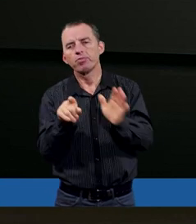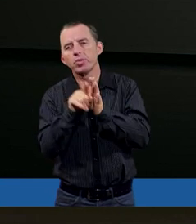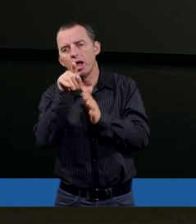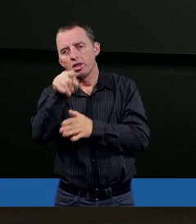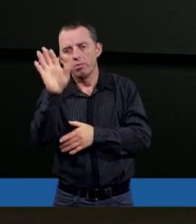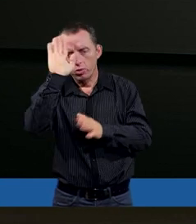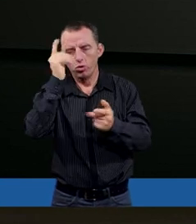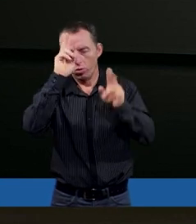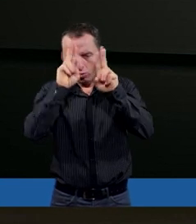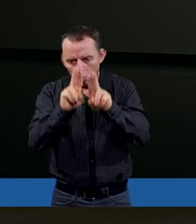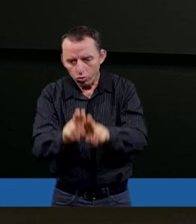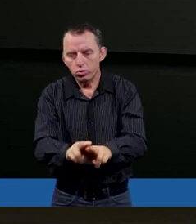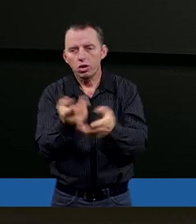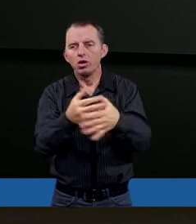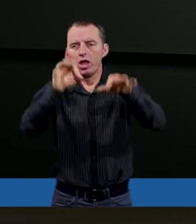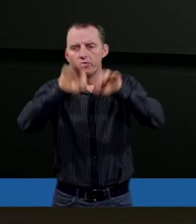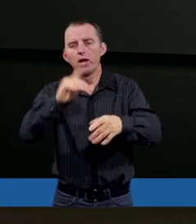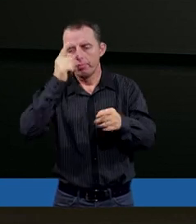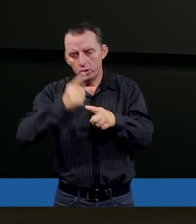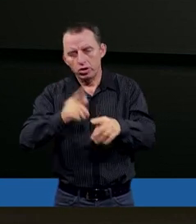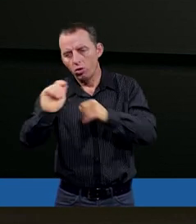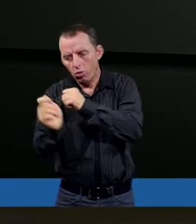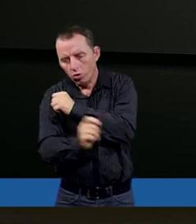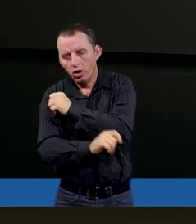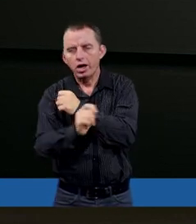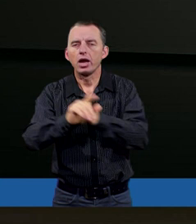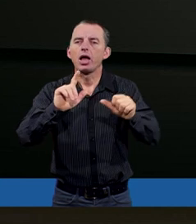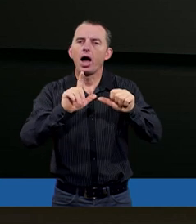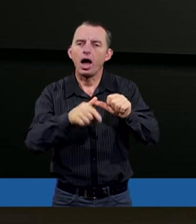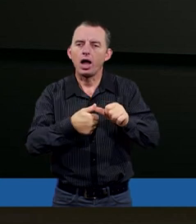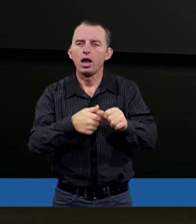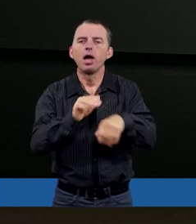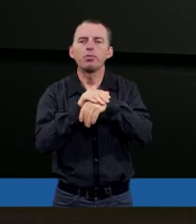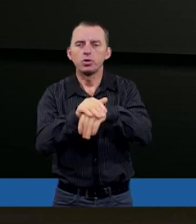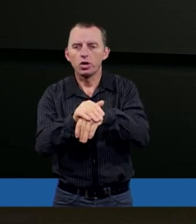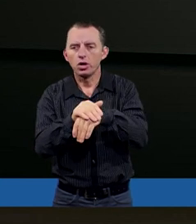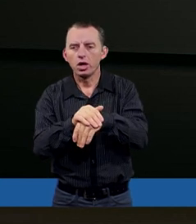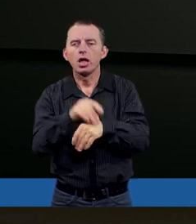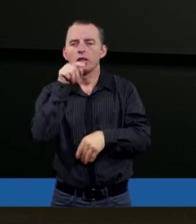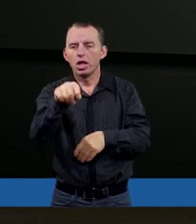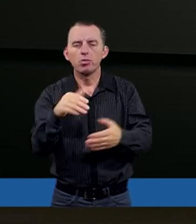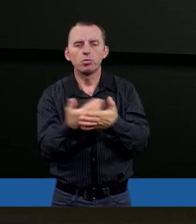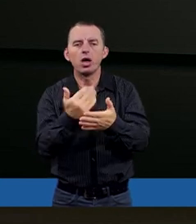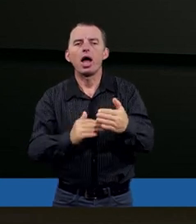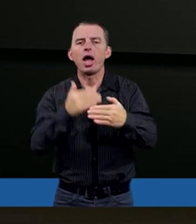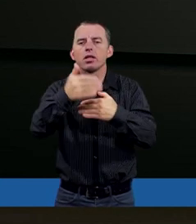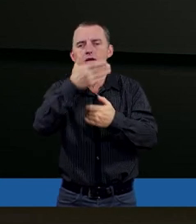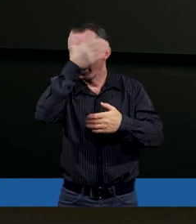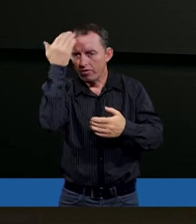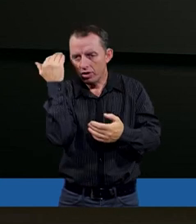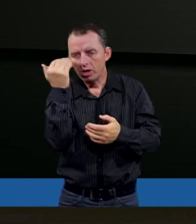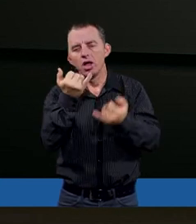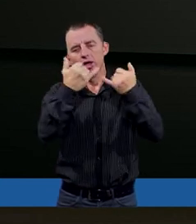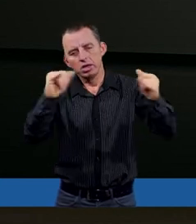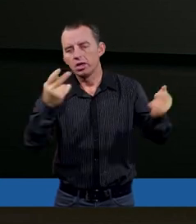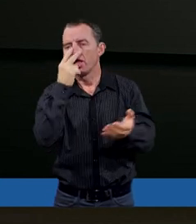Bóg uznał Hioba za winnego i postanowił go ukarać. Ale ci przyjaciele tego na tamtym etapie nie wiedzieli. Natomiast mieli zupełnie inne